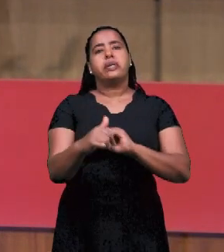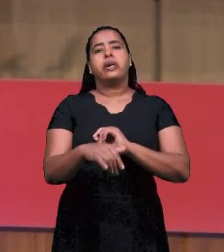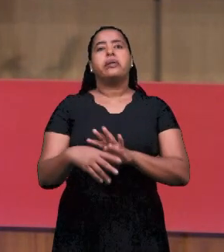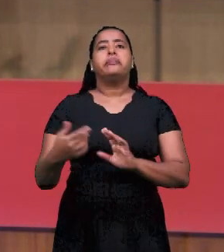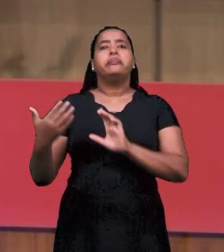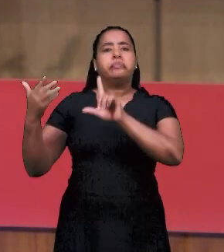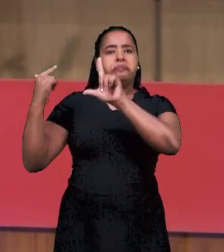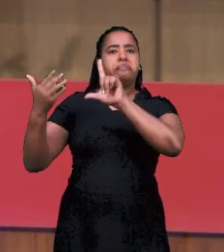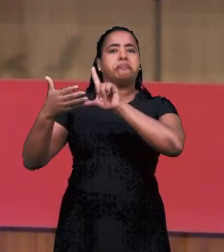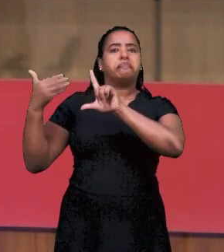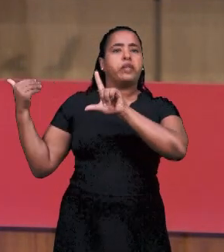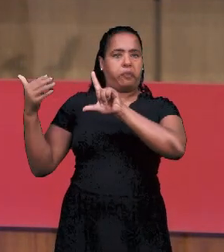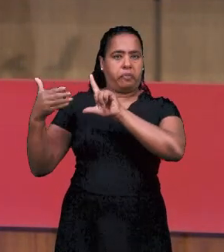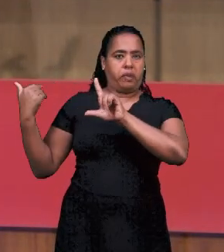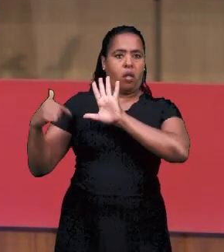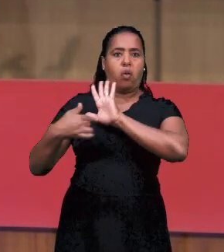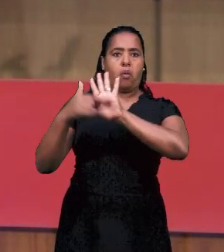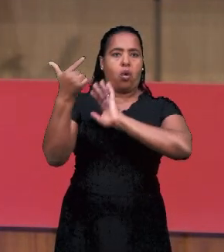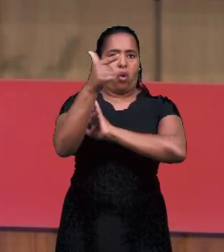пророческое.